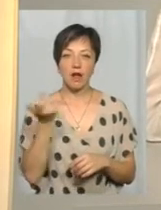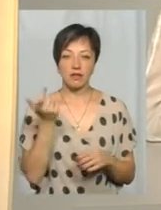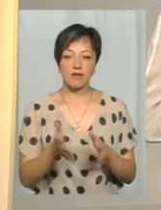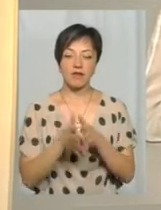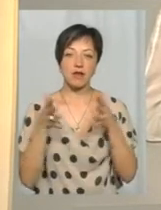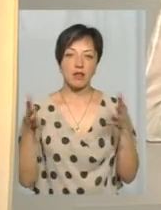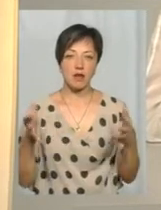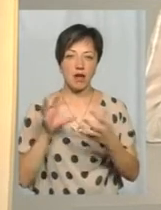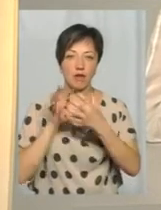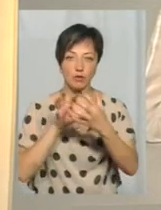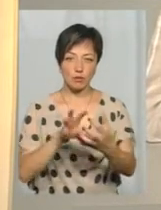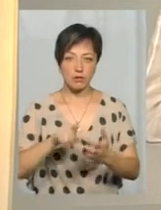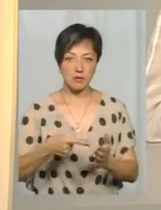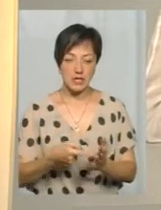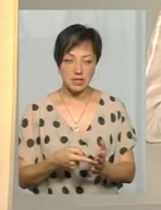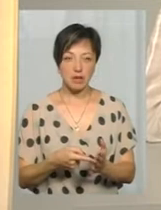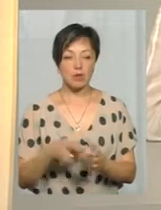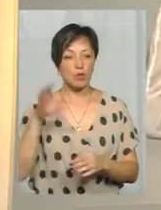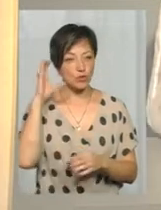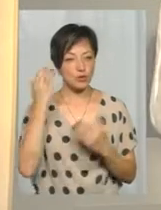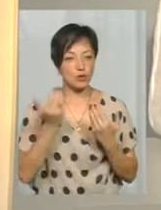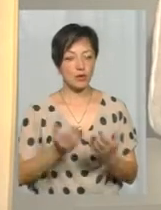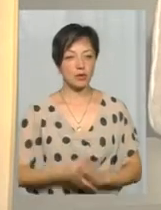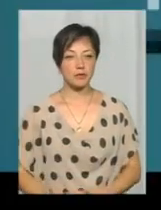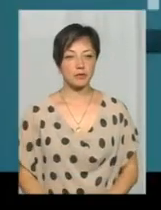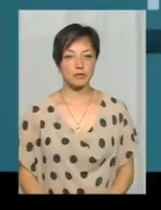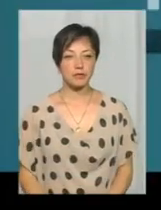великогабаритних міських автобусів. Послухаємо фрагмент.